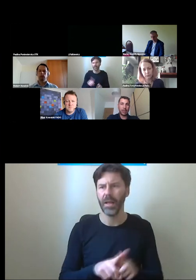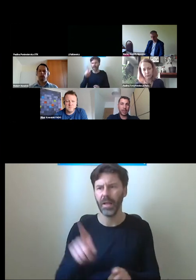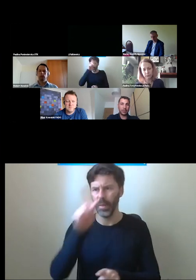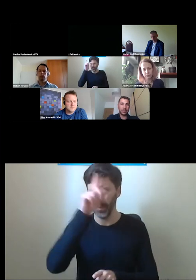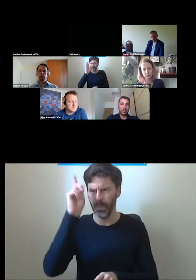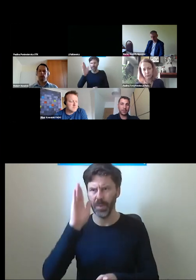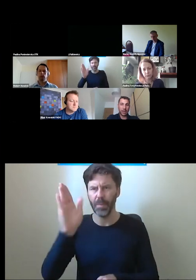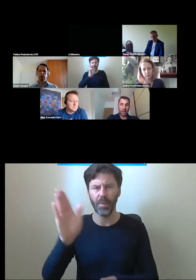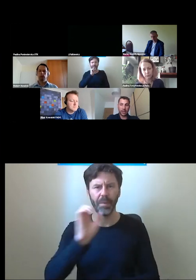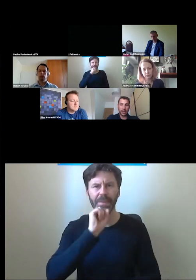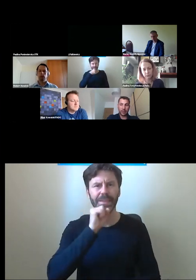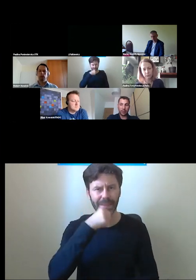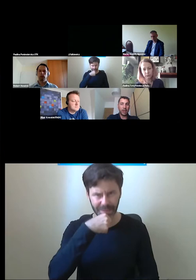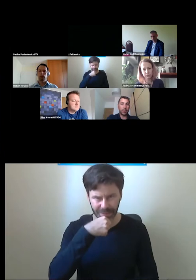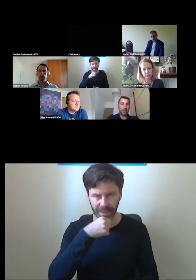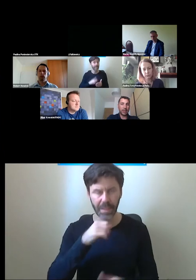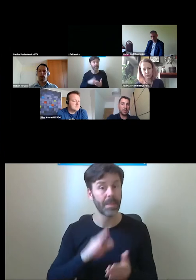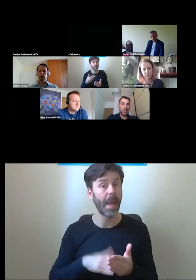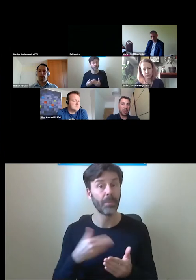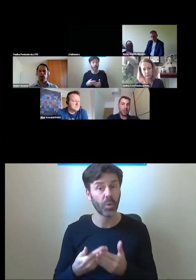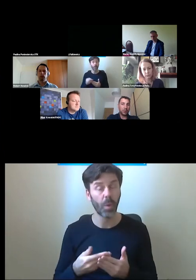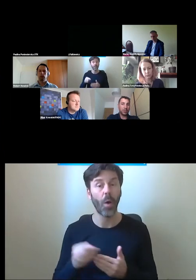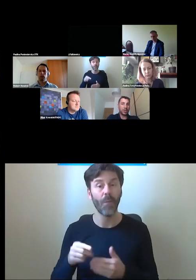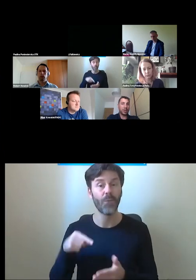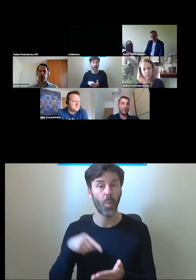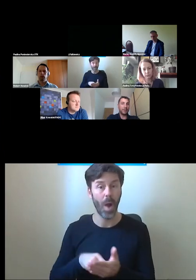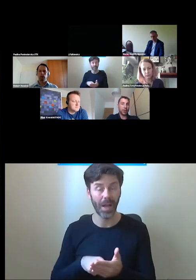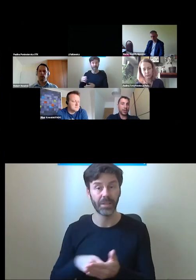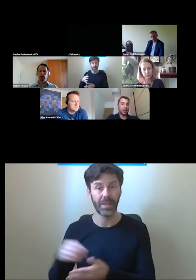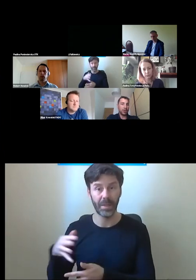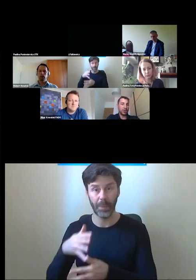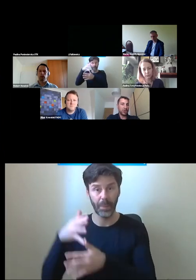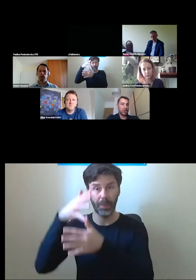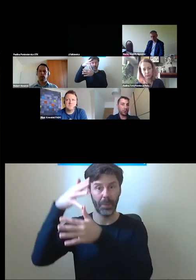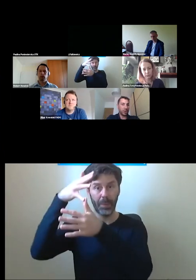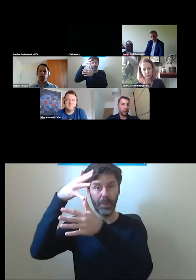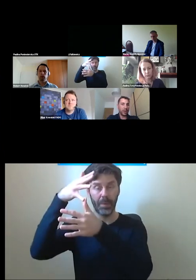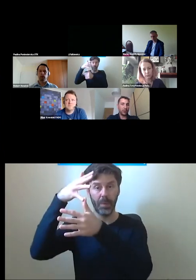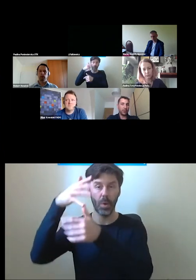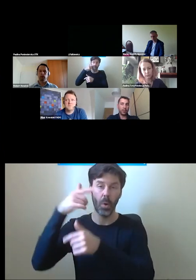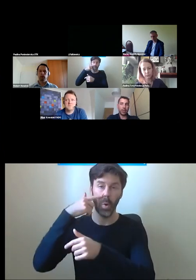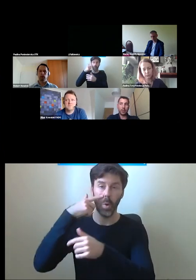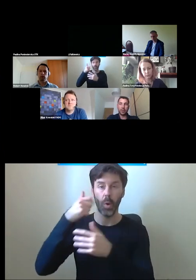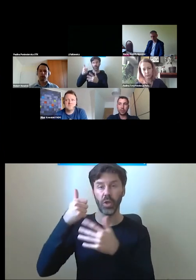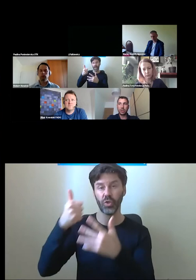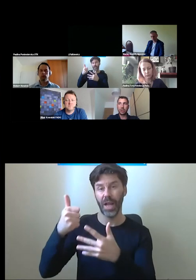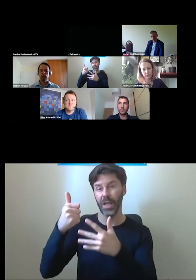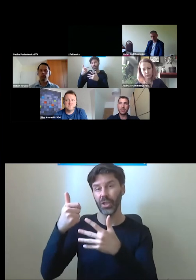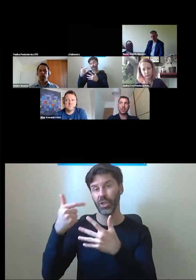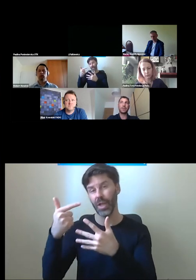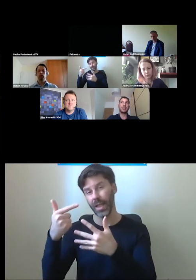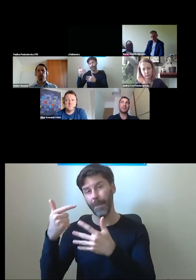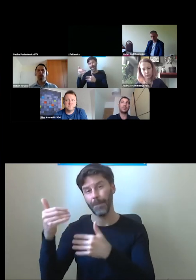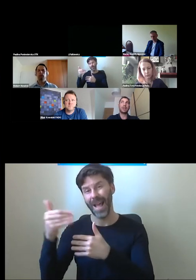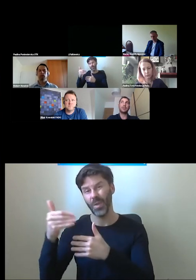takie rozwiązania jak na przykład kładki, gdzie musimy się wspiąć na wysokość 6-7 metrów, próbujemy przepuścić